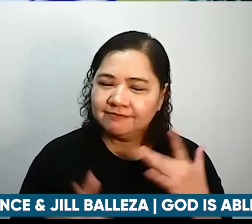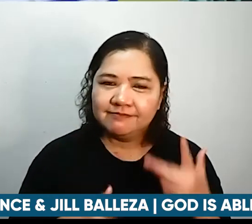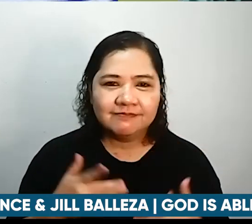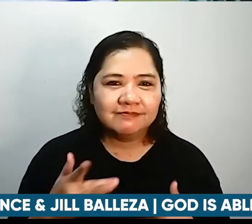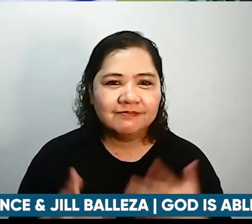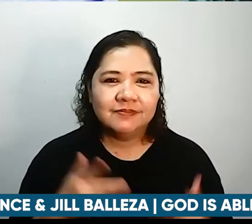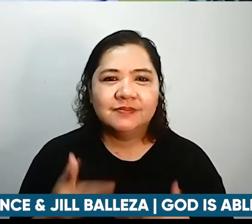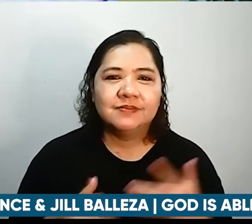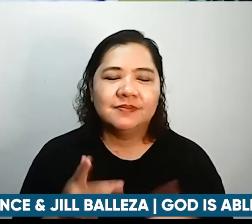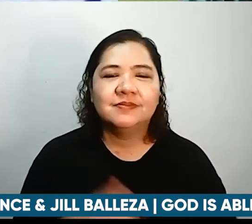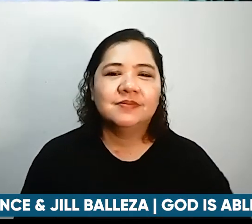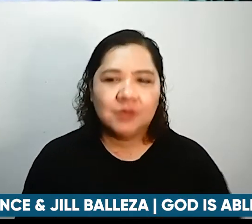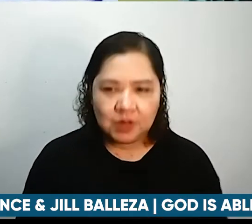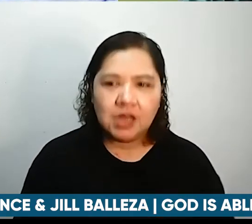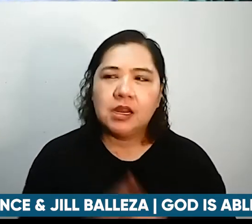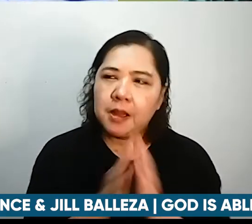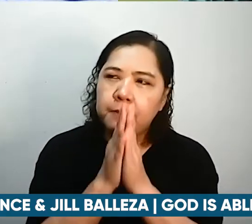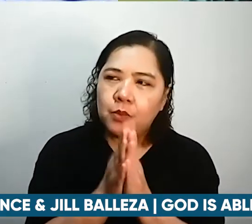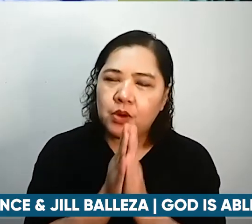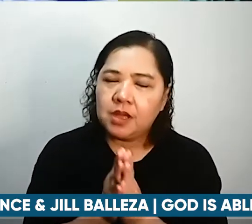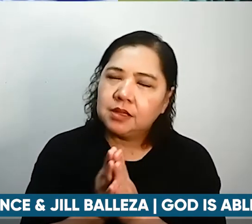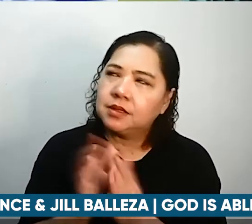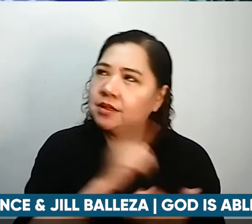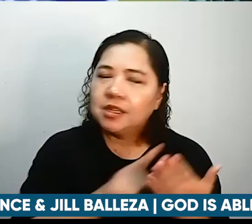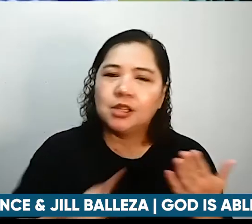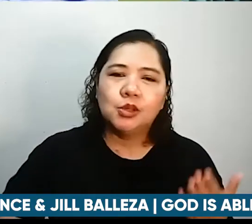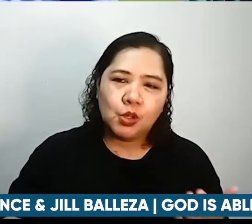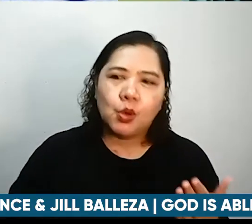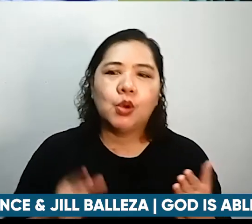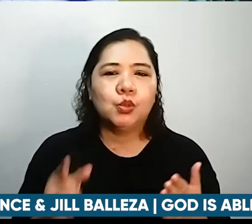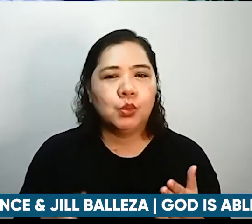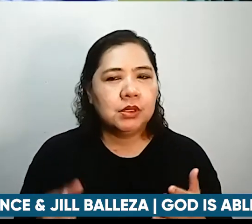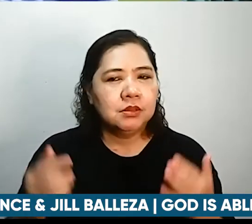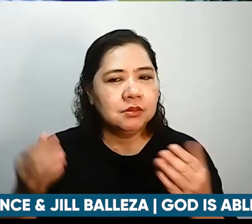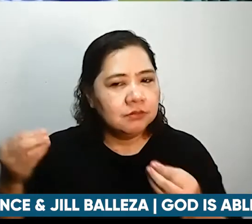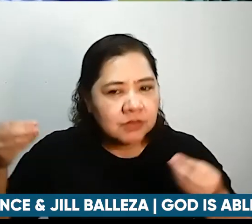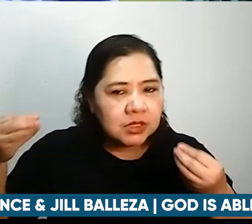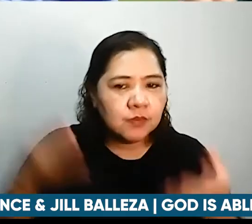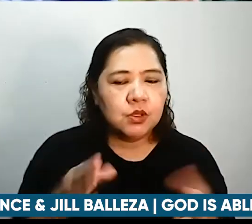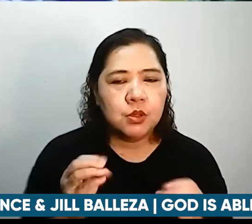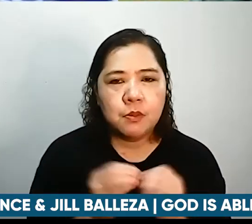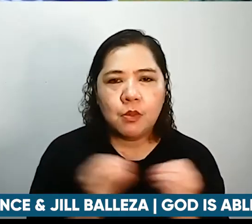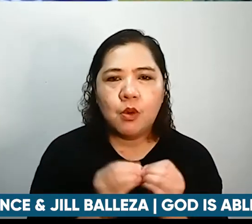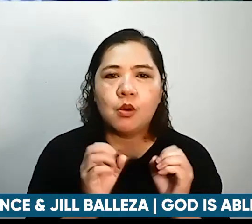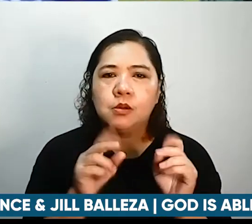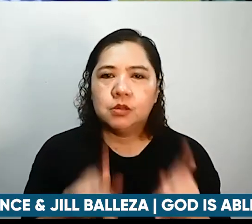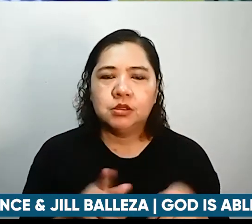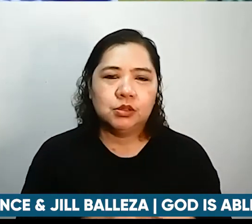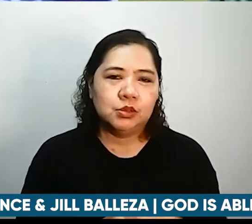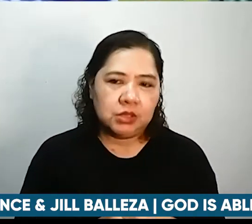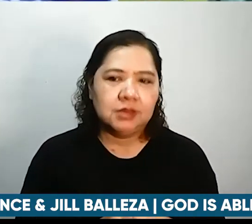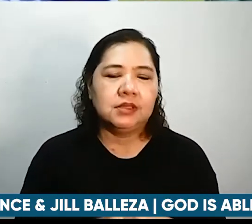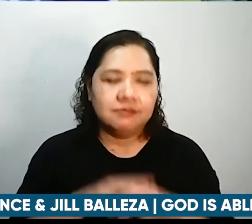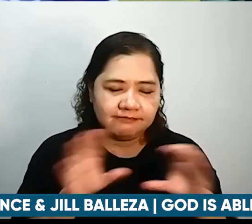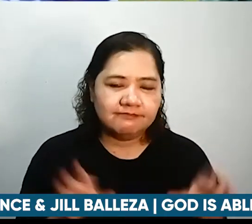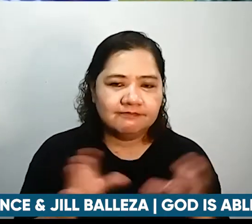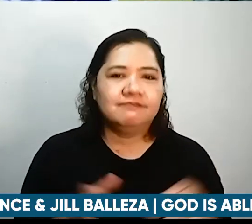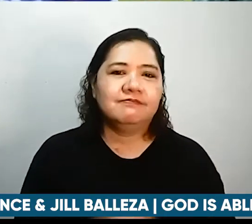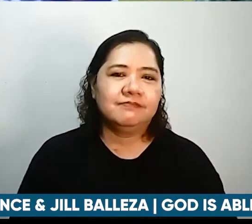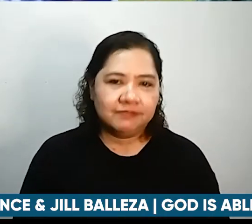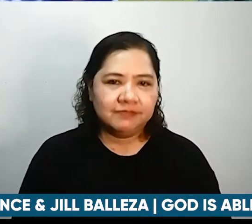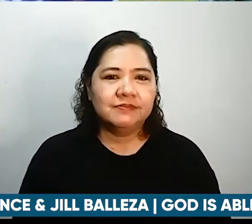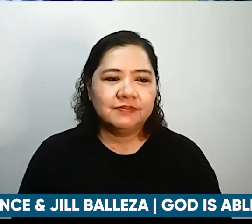but also a big wide door of ministry to persons affected by disability sa gagawin nyo minsan